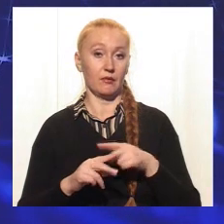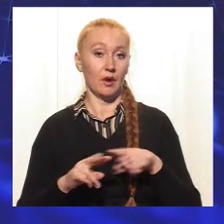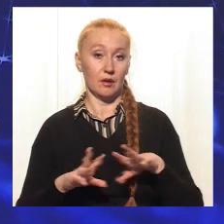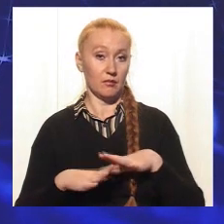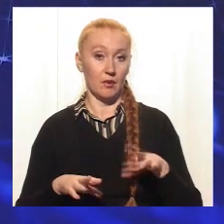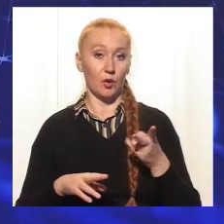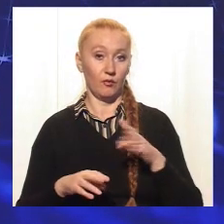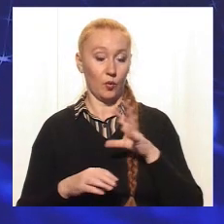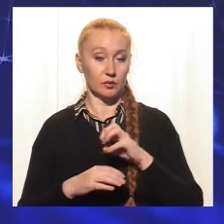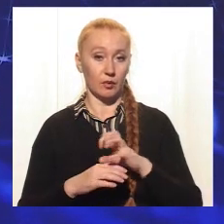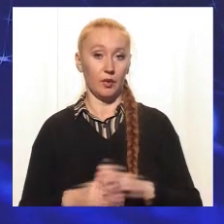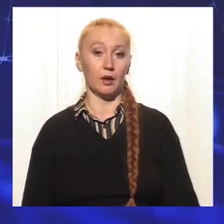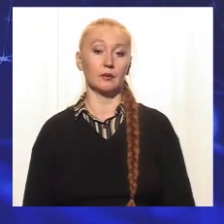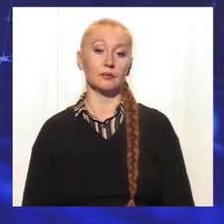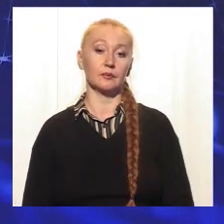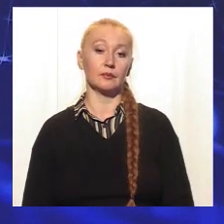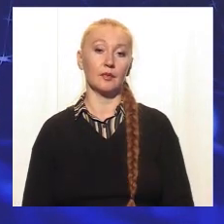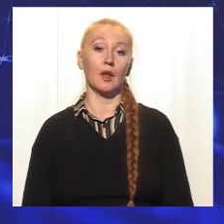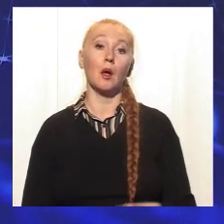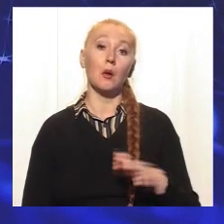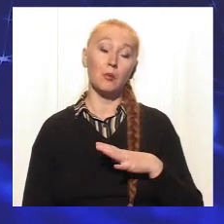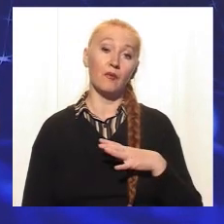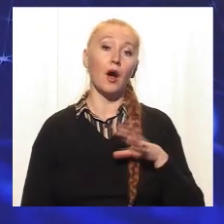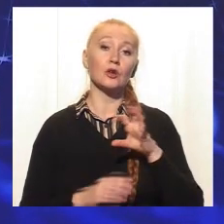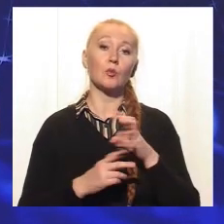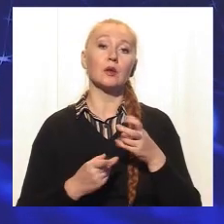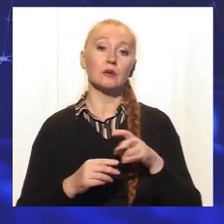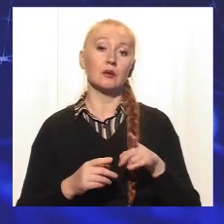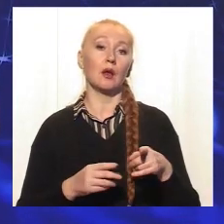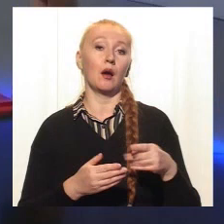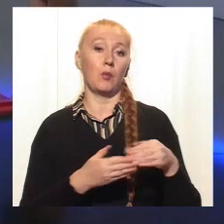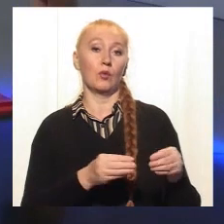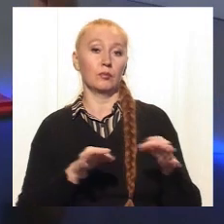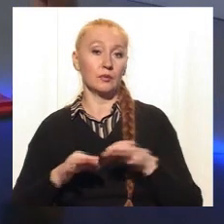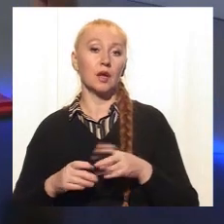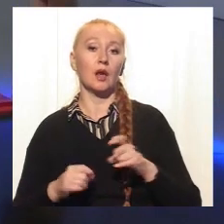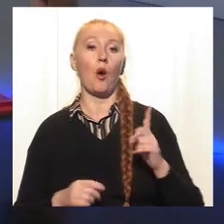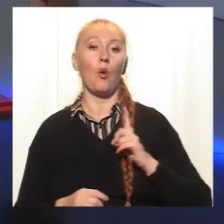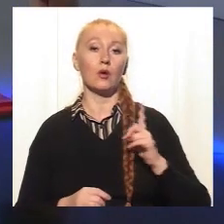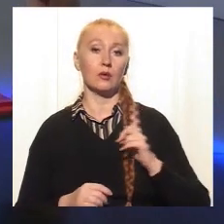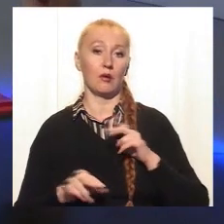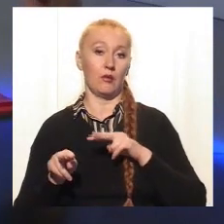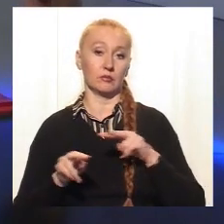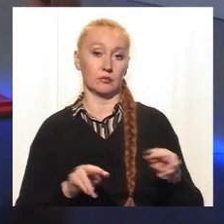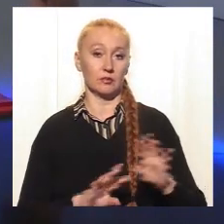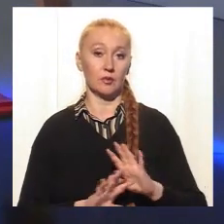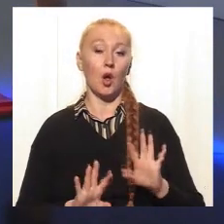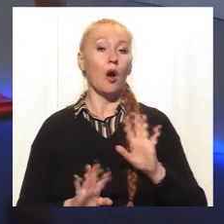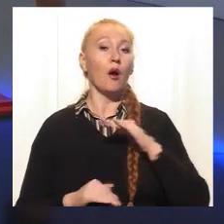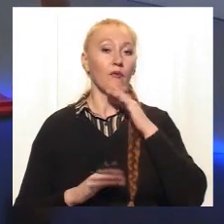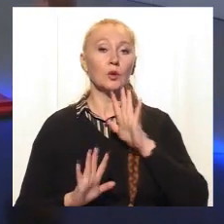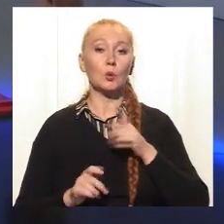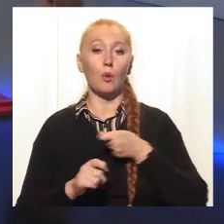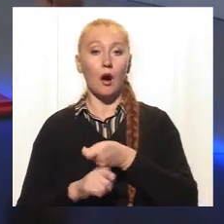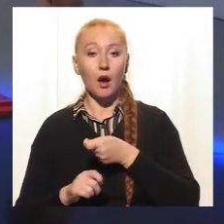собак. Зараз люди заводять собак себе для охорони, вони вважають, що достатньо того, щоб кормити